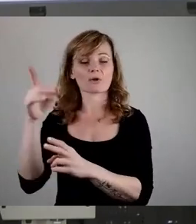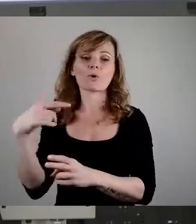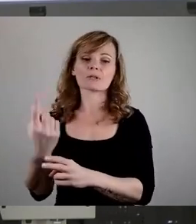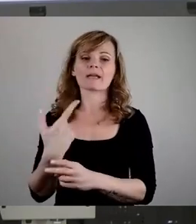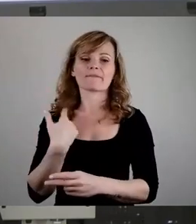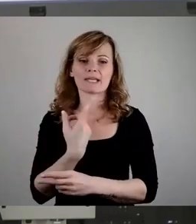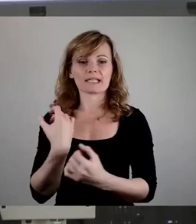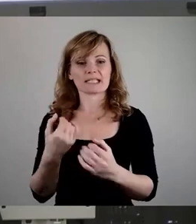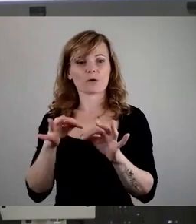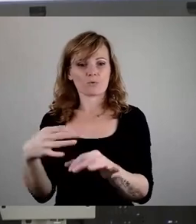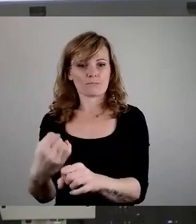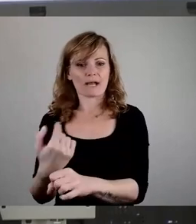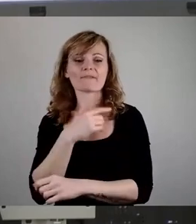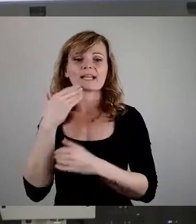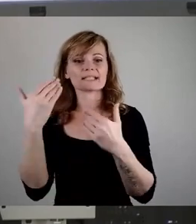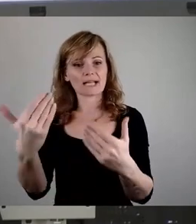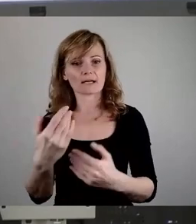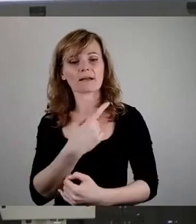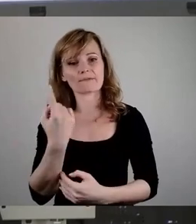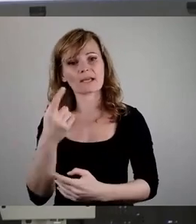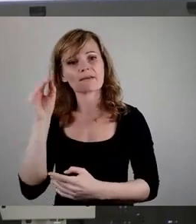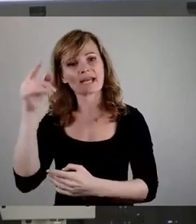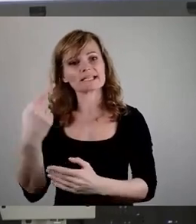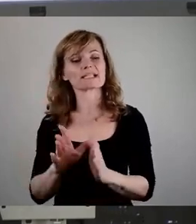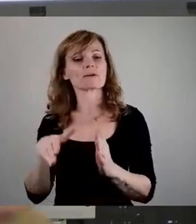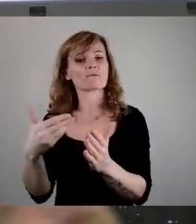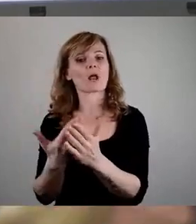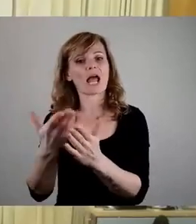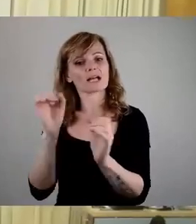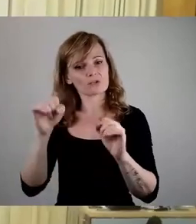guttun. Vielen Dank. Wir werden dieser Vorlage zustimmen.